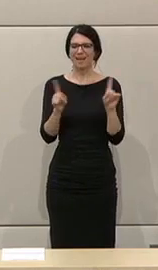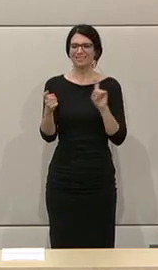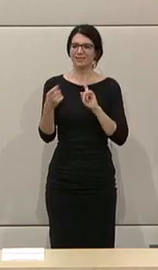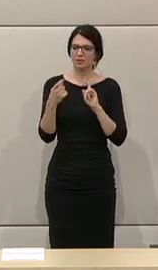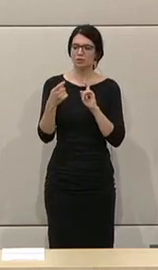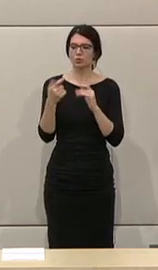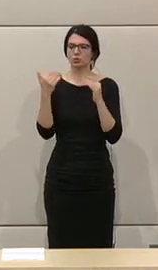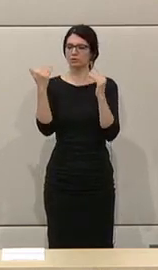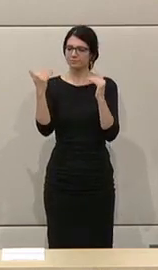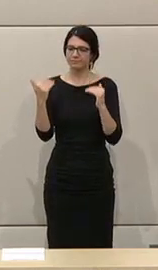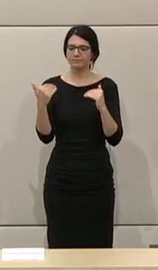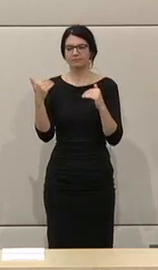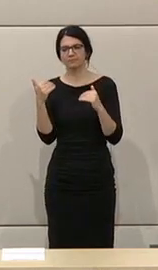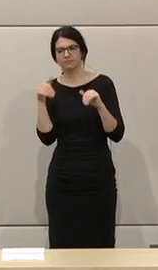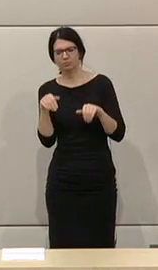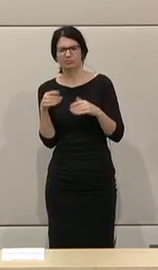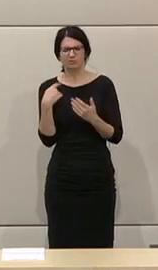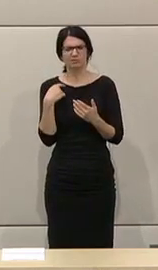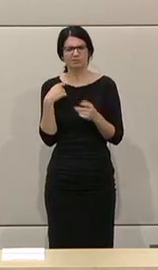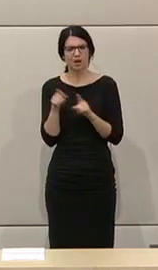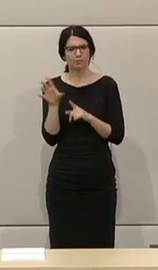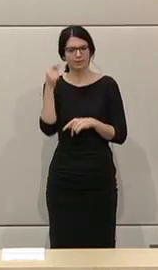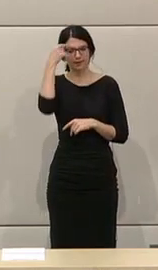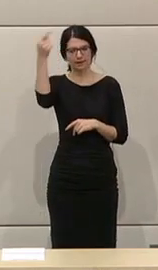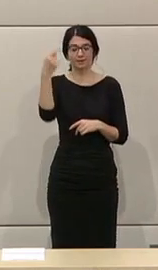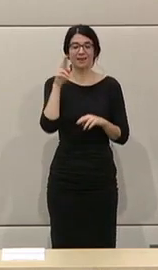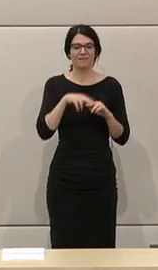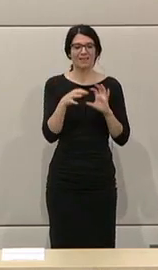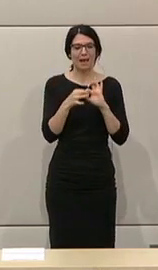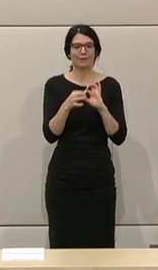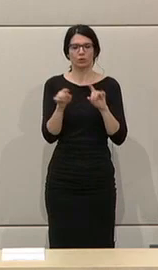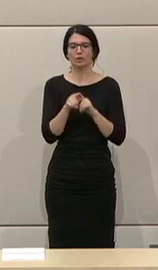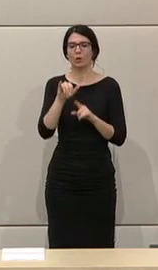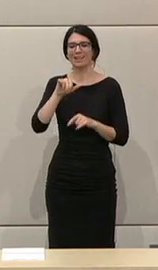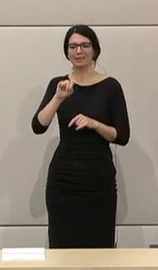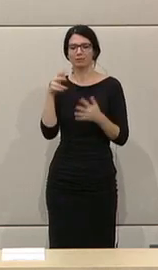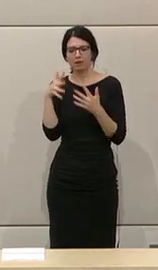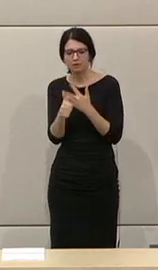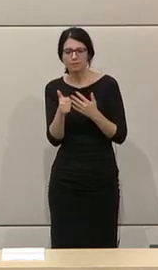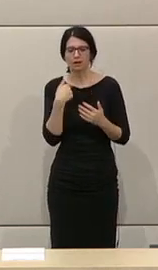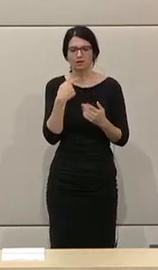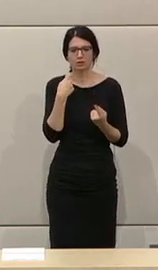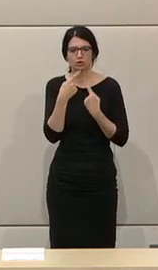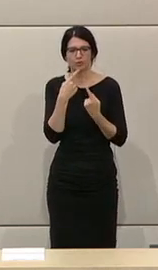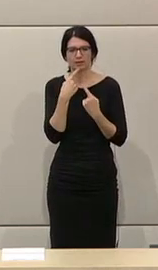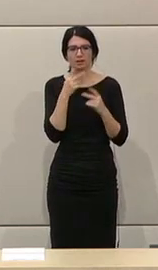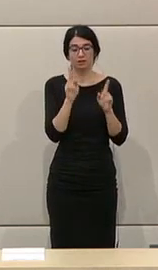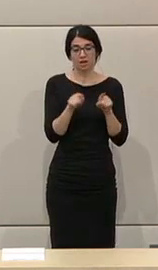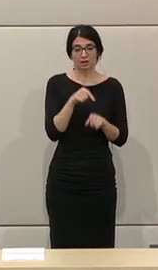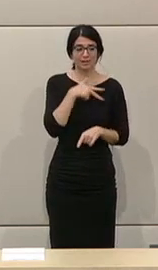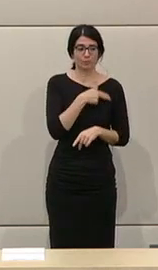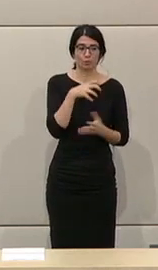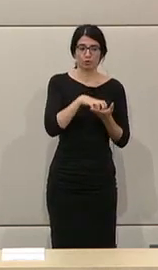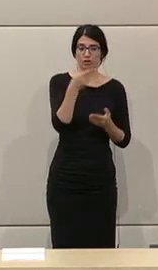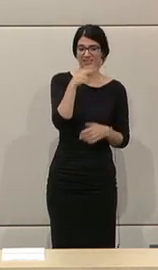gekommen sind. Denn wenn wir von Abhängigkeiten sprechen und von Intransparenz, können wir über die Stadt Wien und die Unternehmen der SPÖ sprechen,